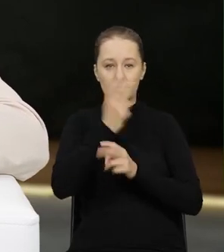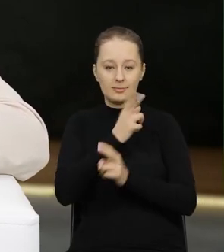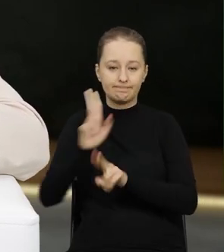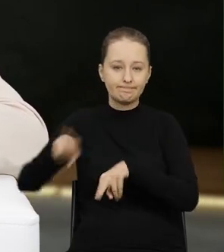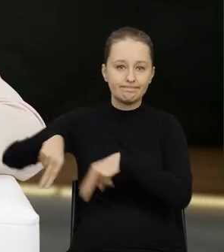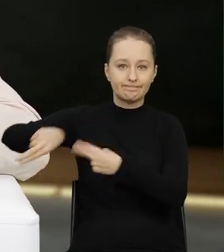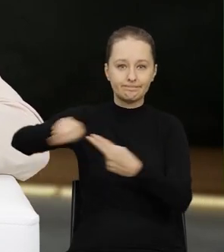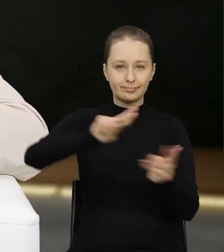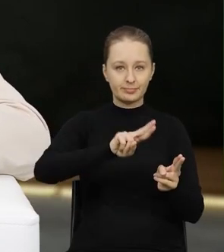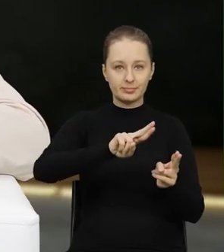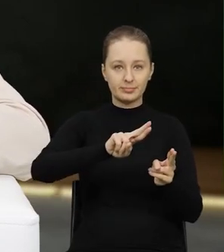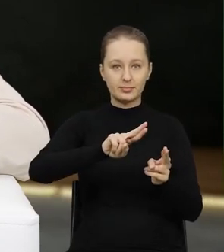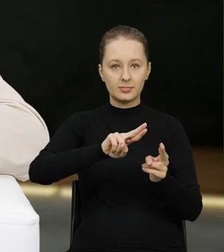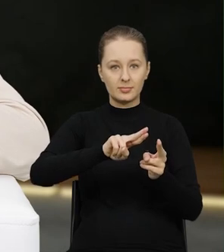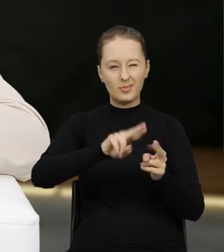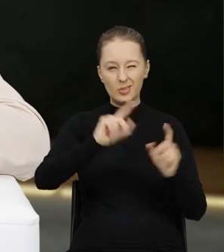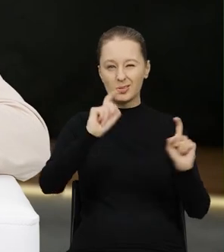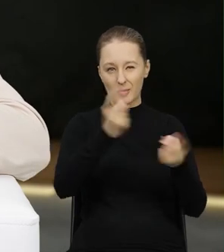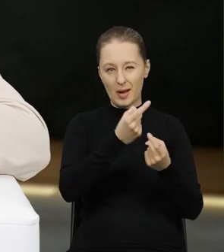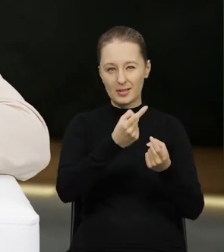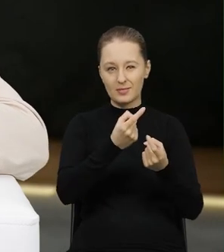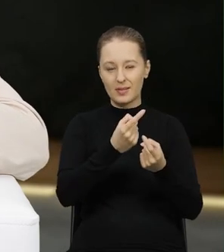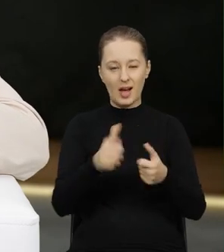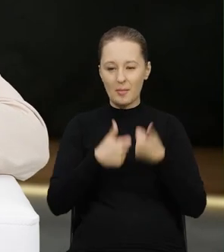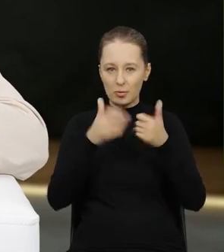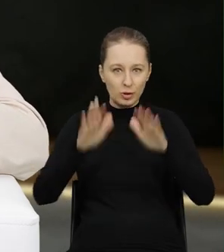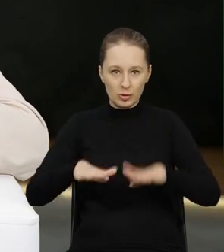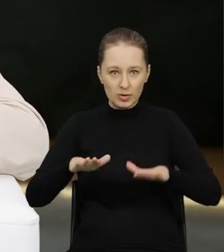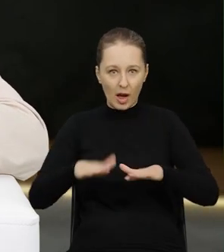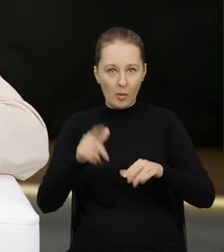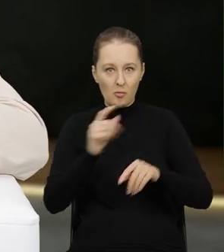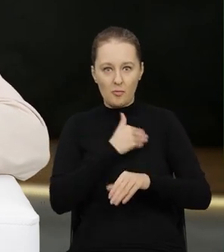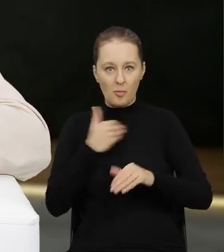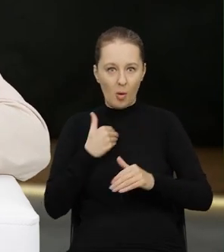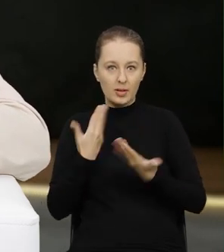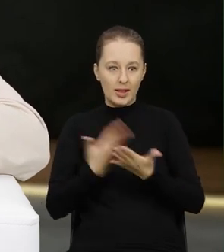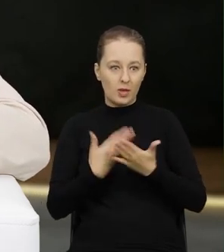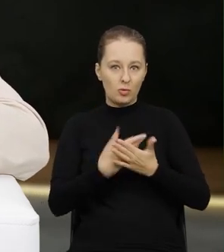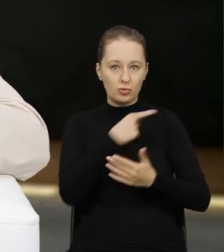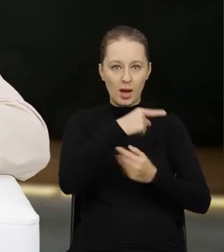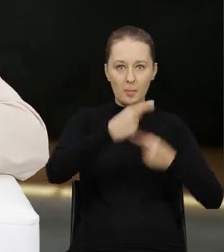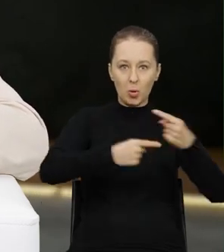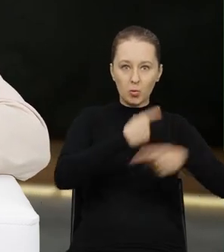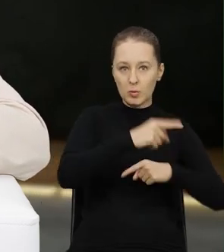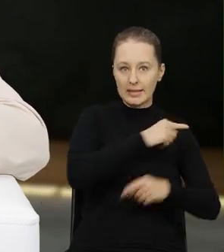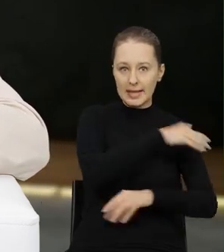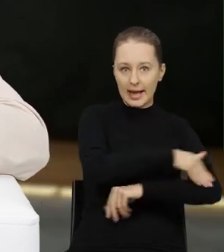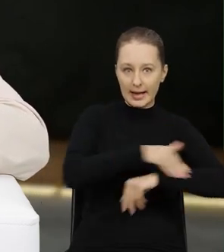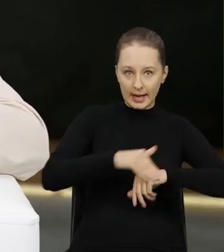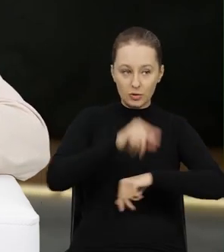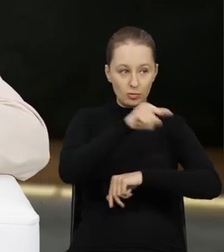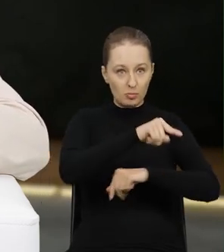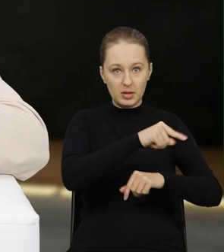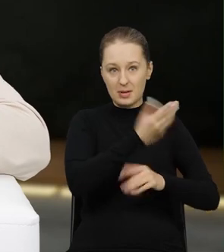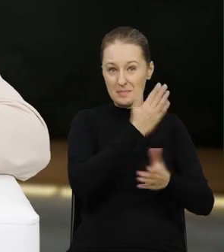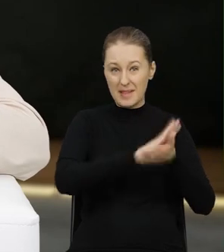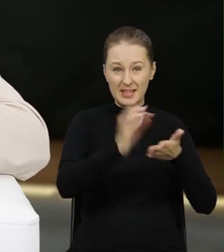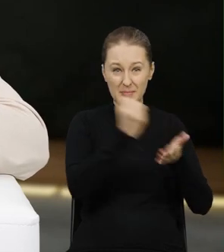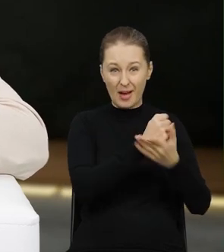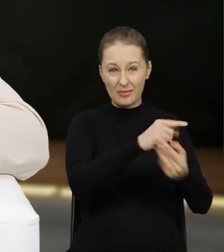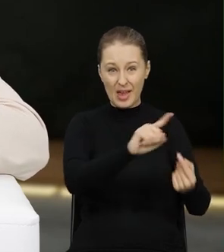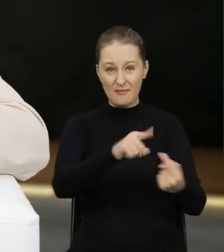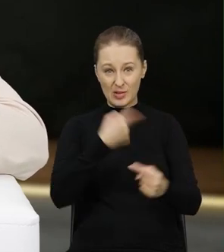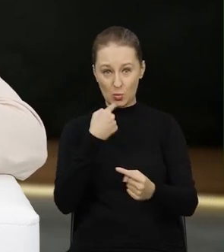zostały zwrócone do kraju ich pochodzenia, aby jednak nie zostawały w kraju, ponieważ zostały one wytworzone za granicą i przez podmiot zagraniczny